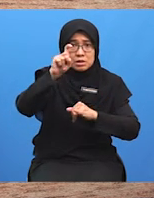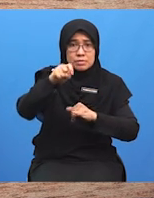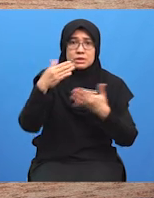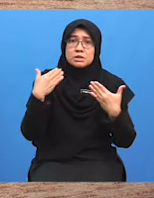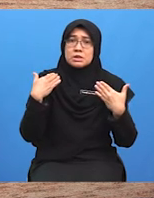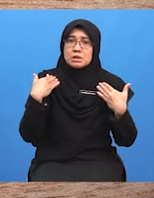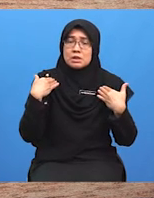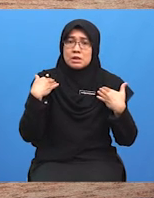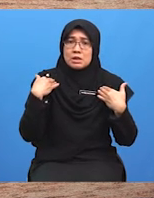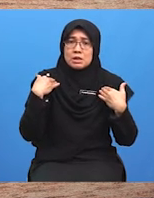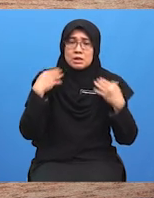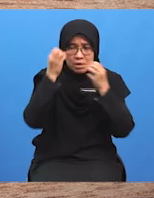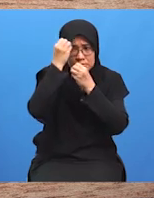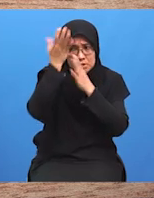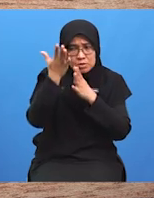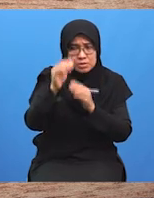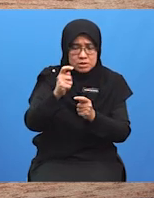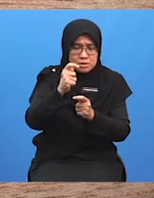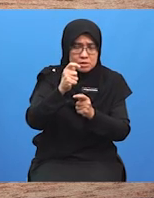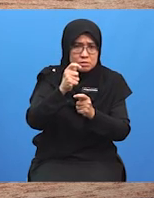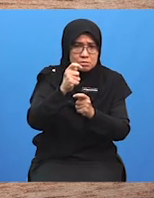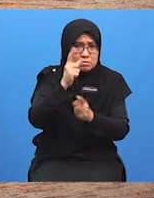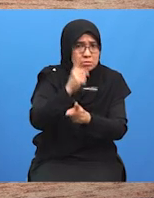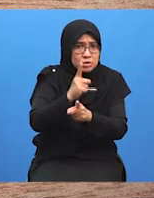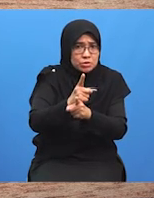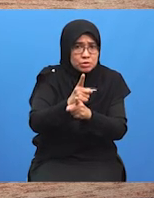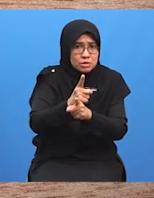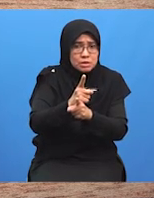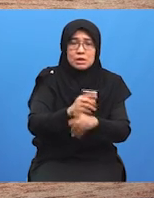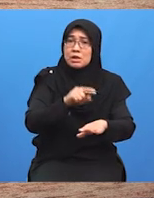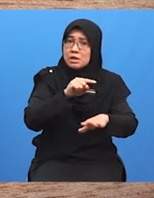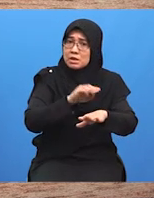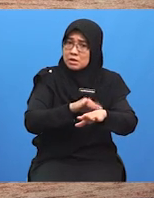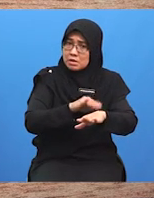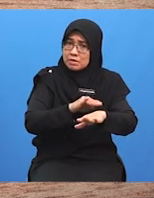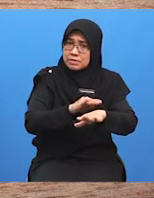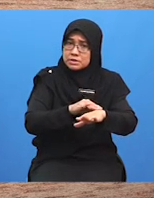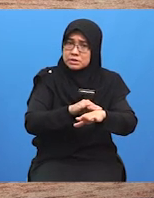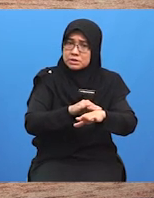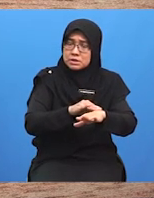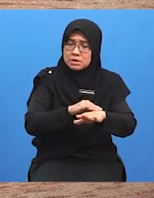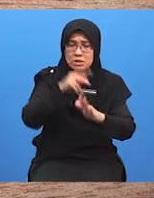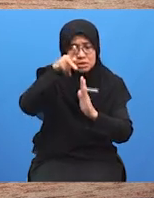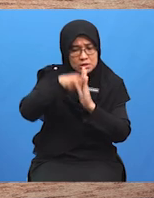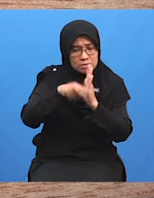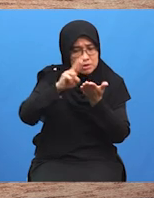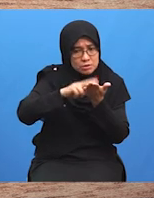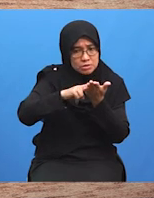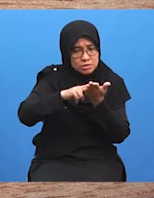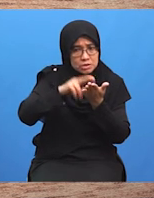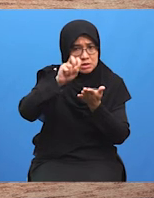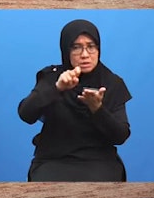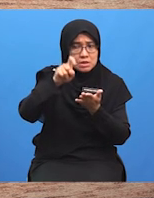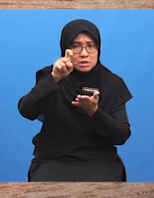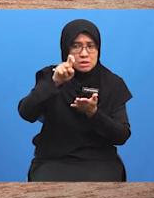perincian yang mencukupi dan tepat Elemen masa, menggambarkan sesuatu perundingan Mestilah